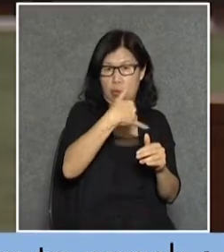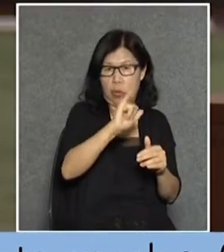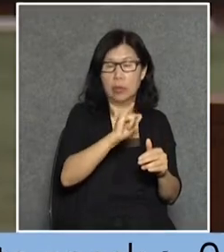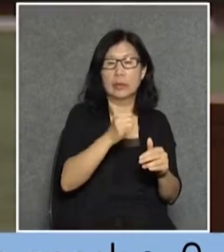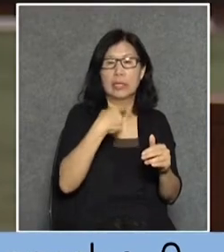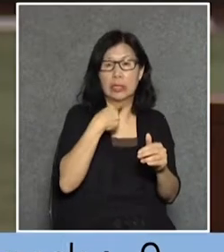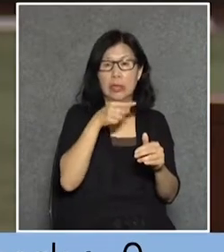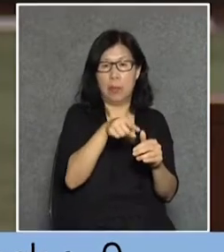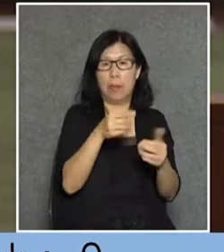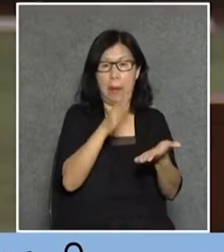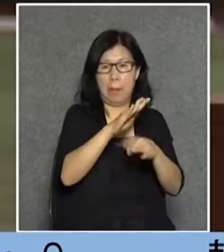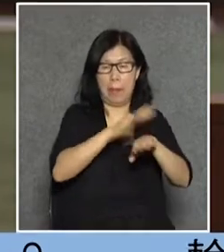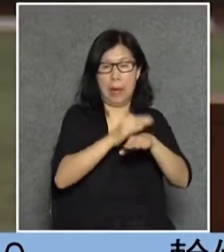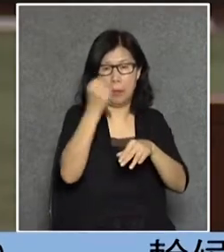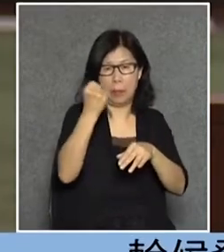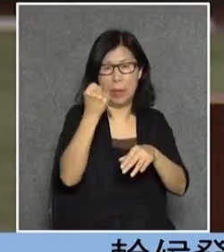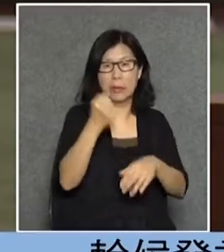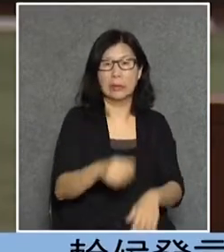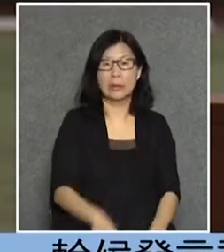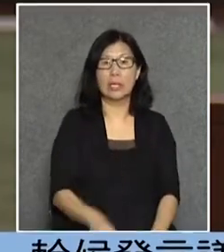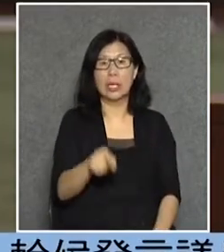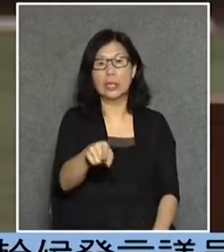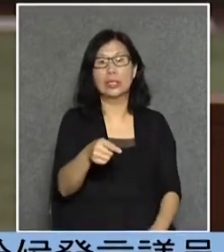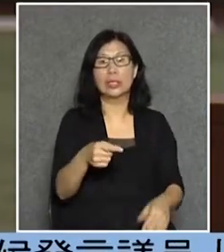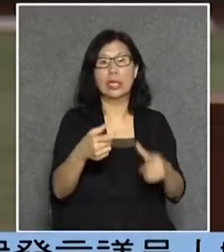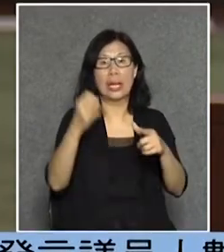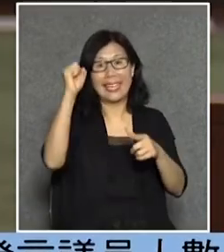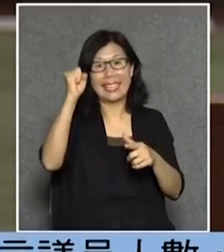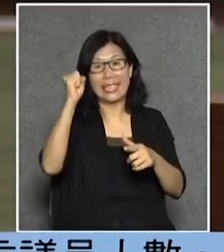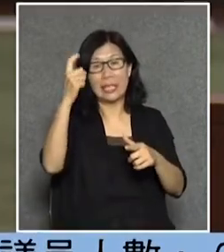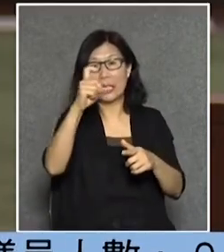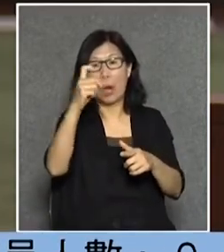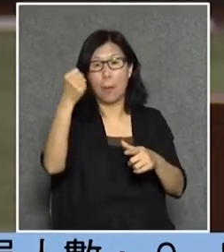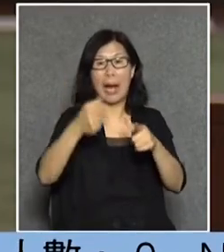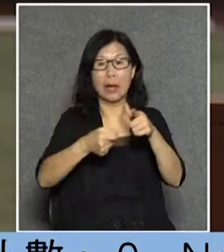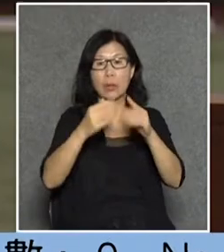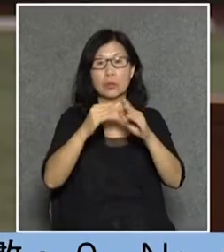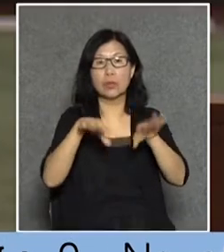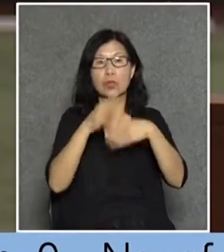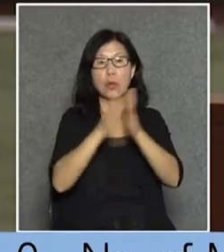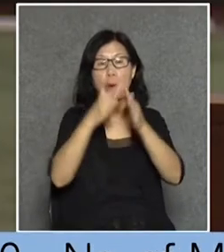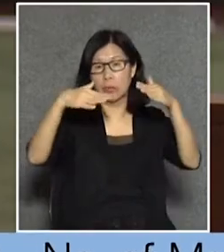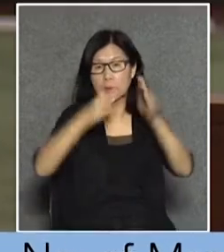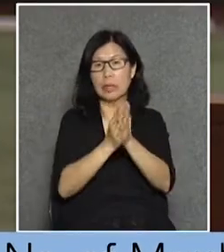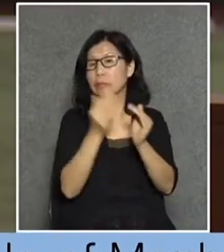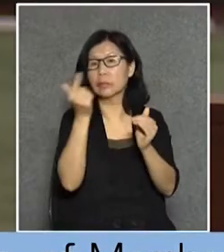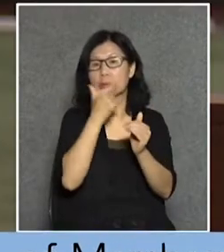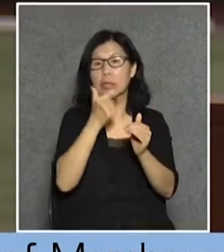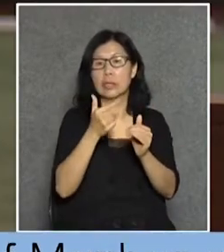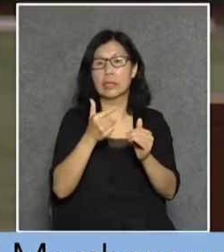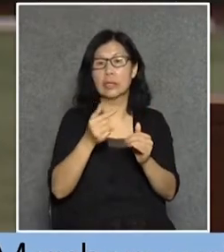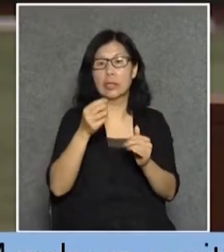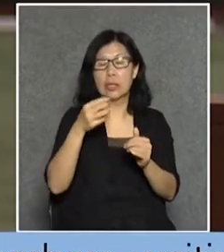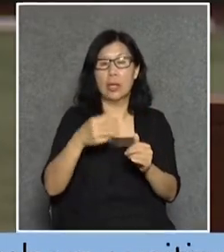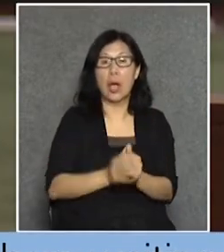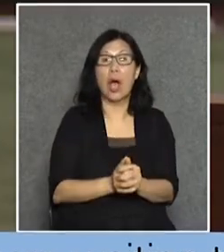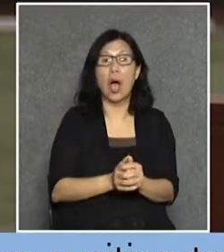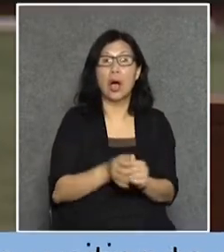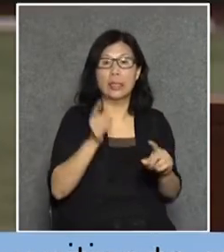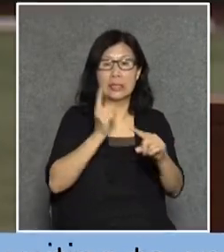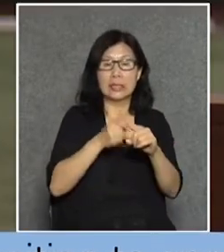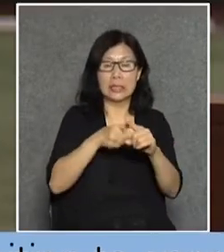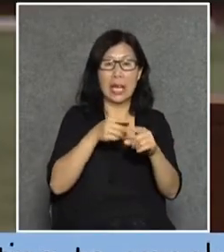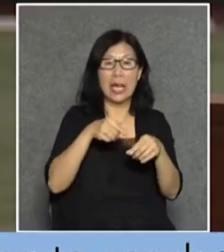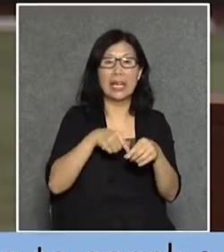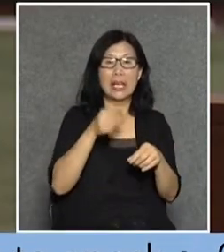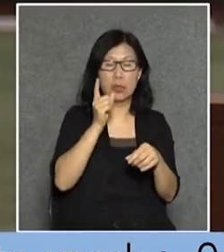現在他會說喂我現在不做了如果准許利潤太差的時候我不做了